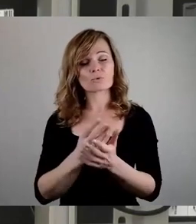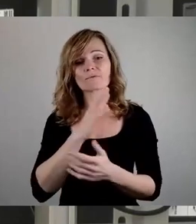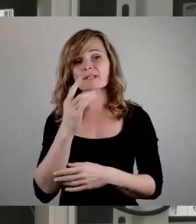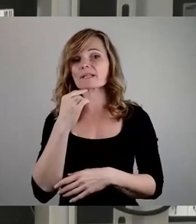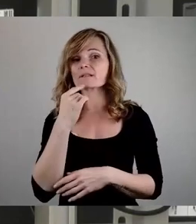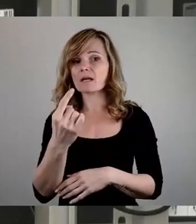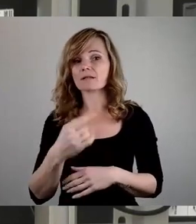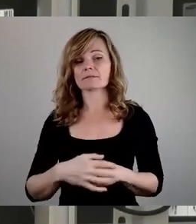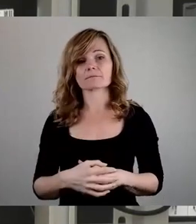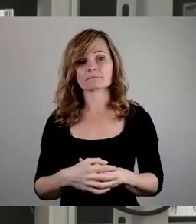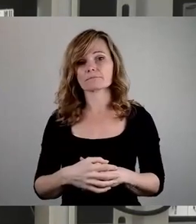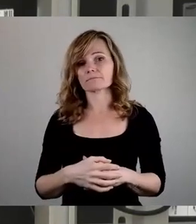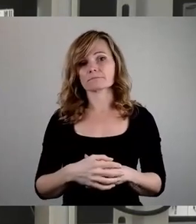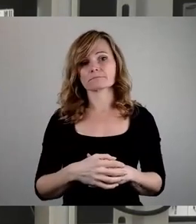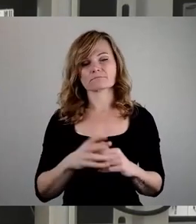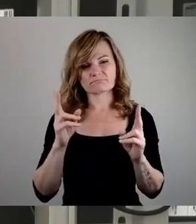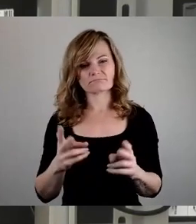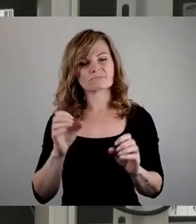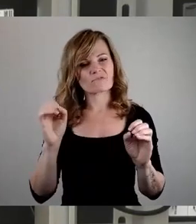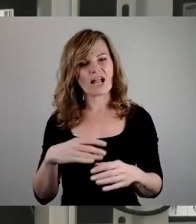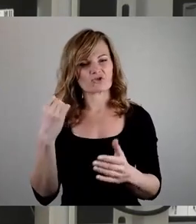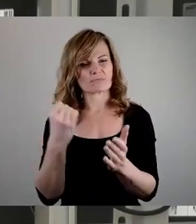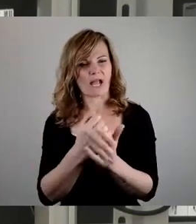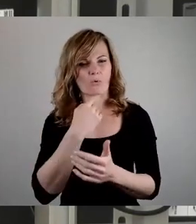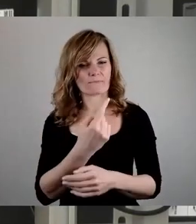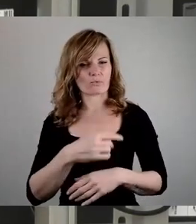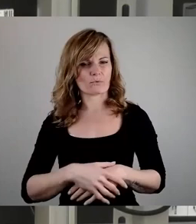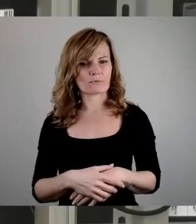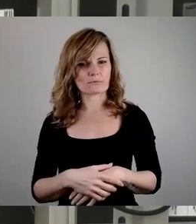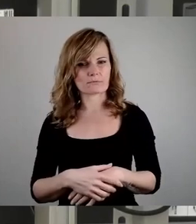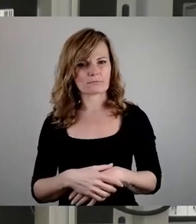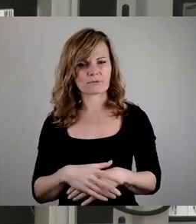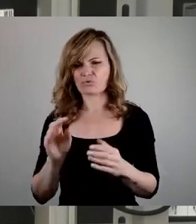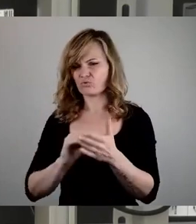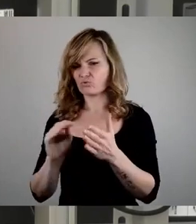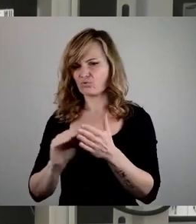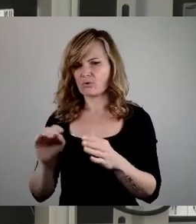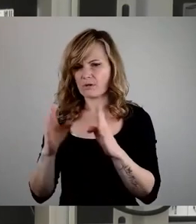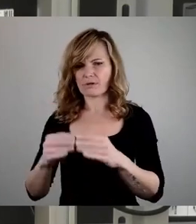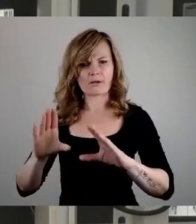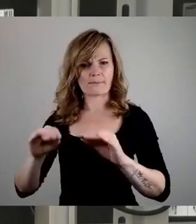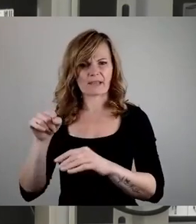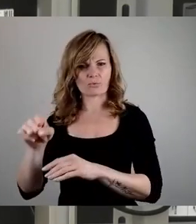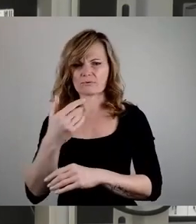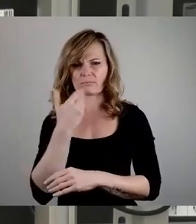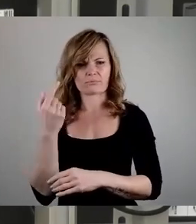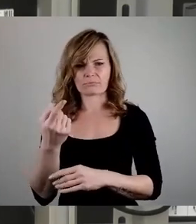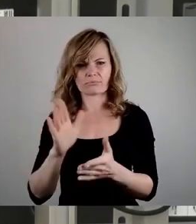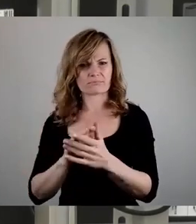ja, ich sage mal wirklich Falschbehauptungen, was die schulische Nutzung angeht. Der eigene CDU